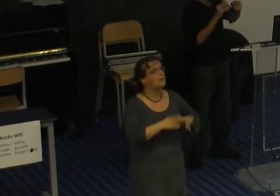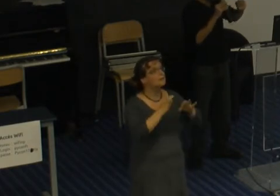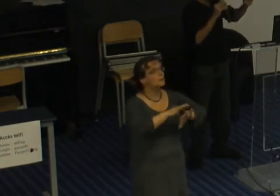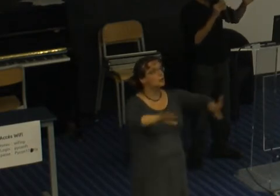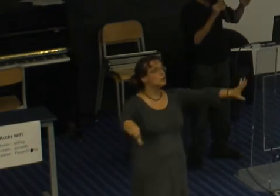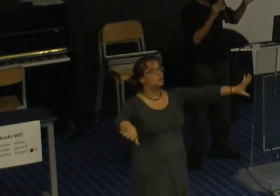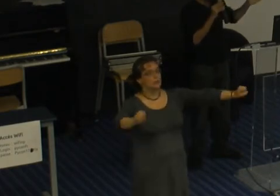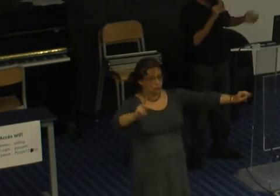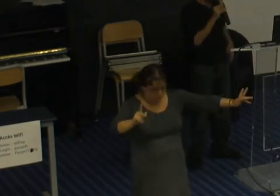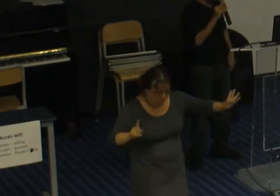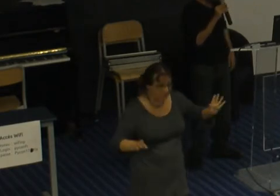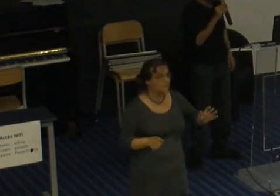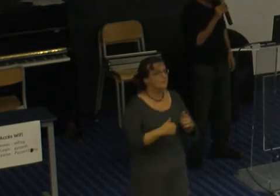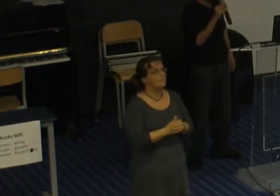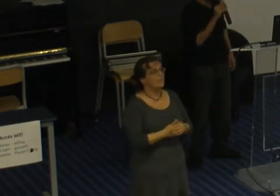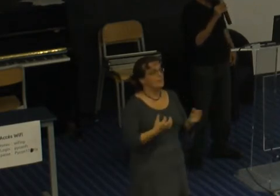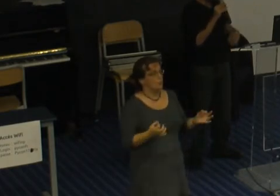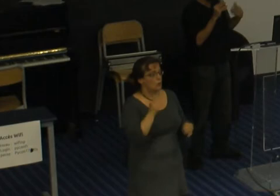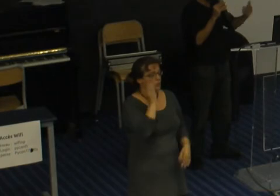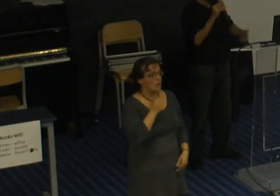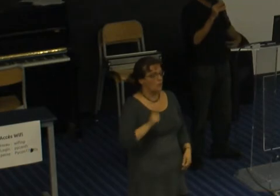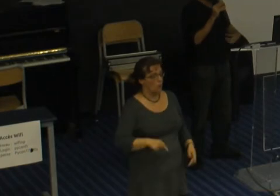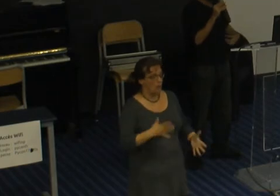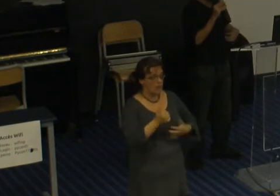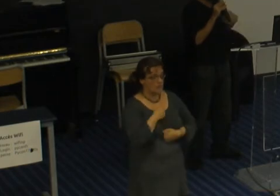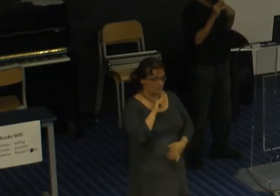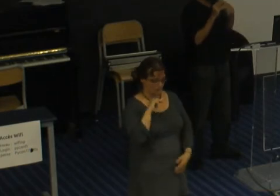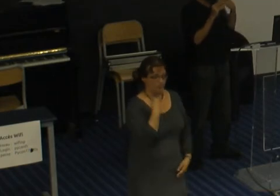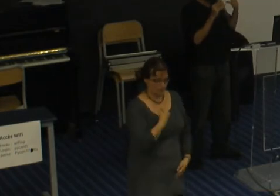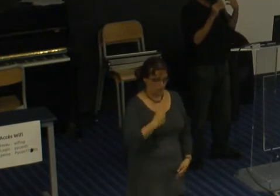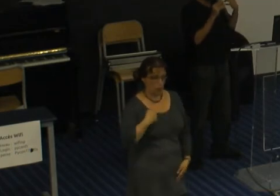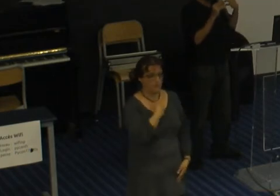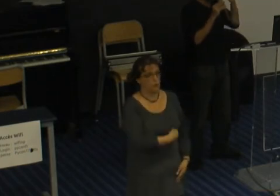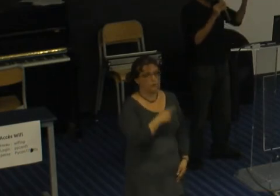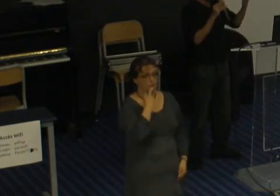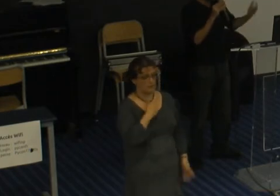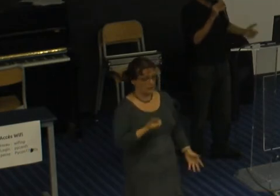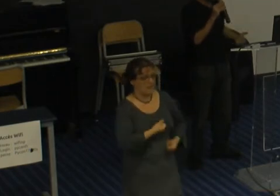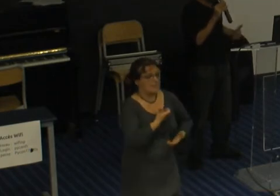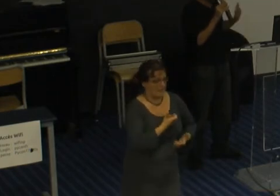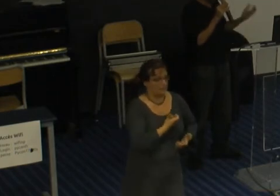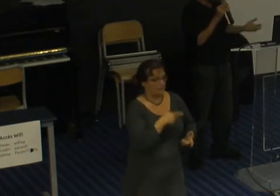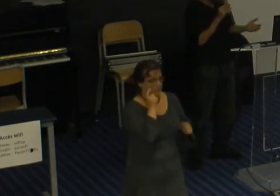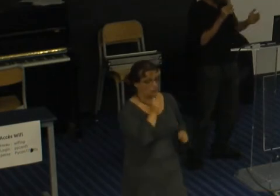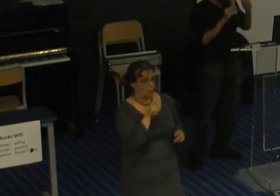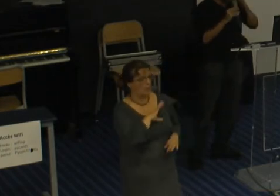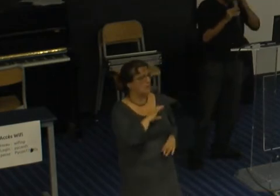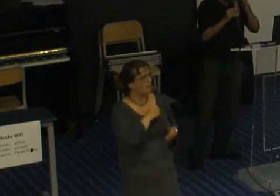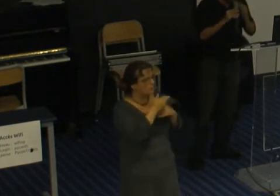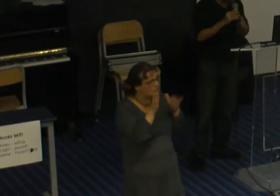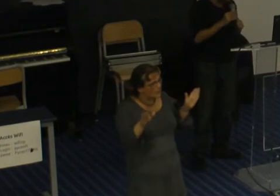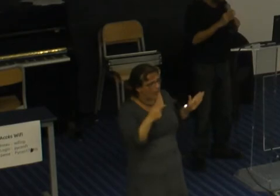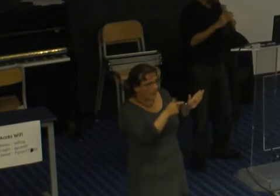ben il faut savoir se corriger donc faire attention à ce qu'on dit essayer de faire preuve d'empathie vis-à-vis des autres